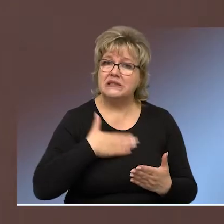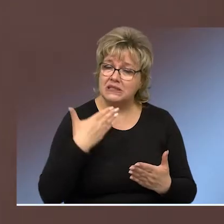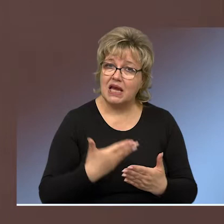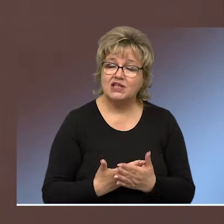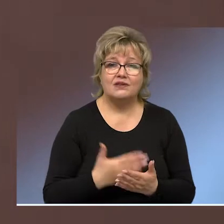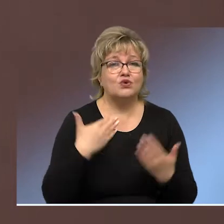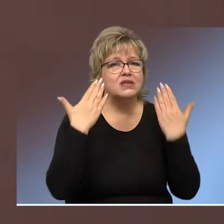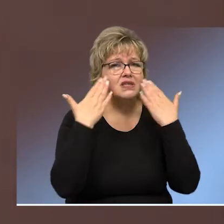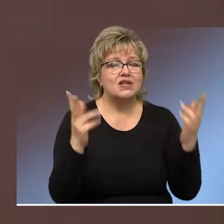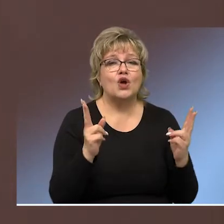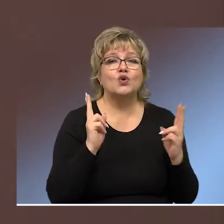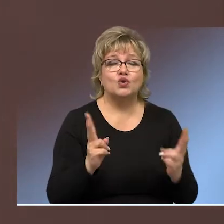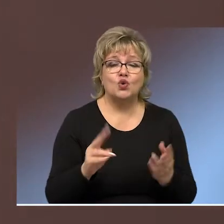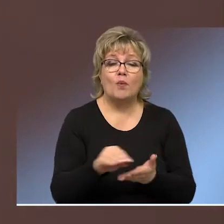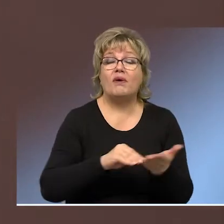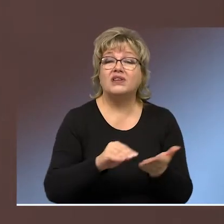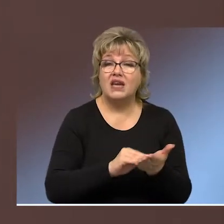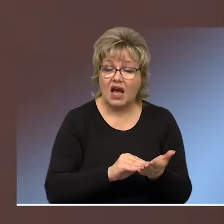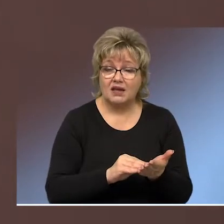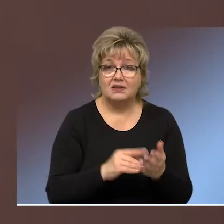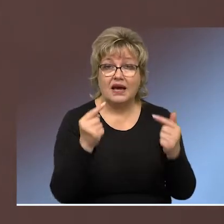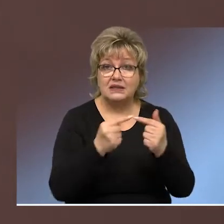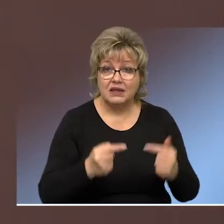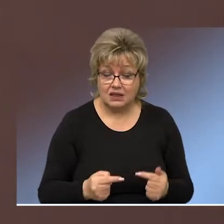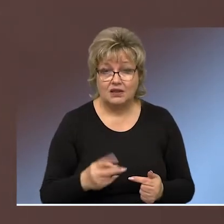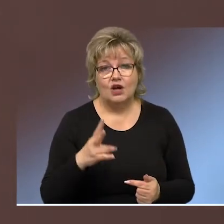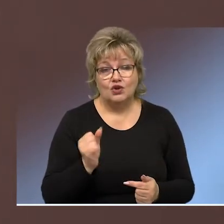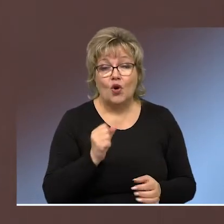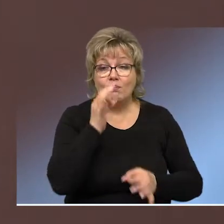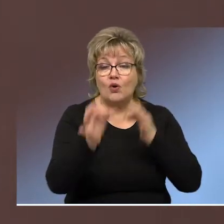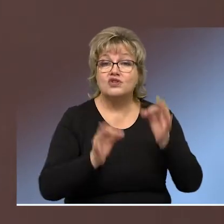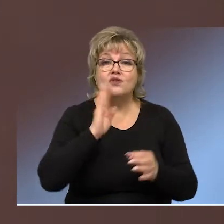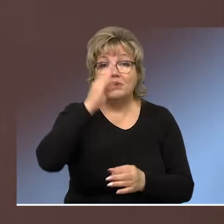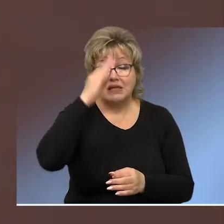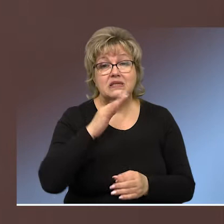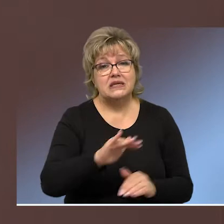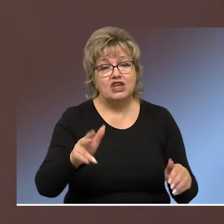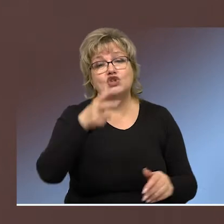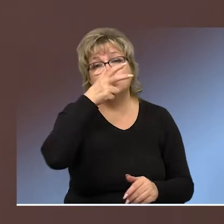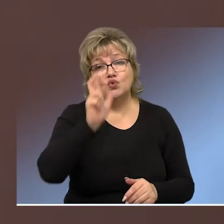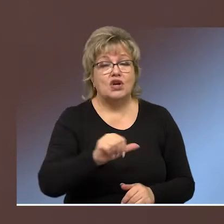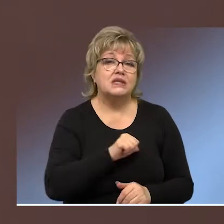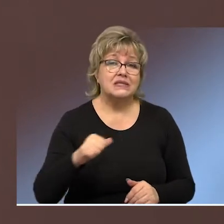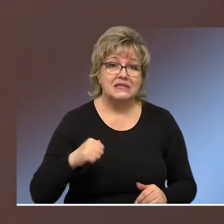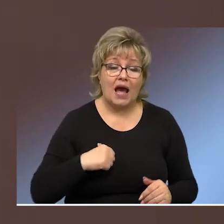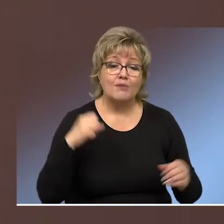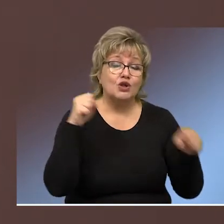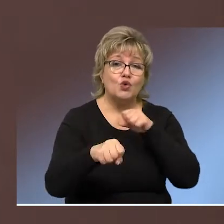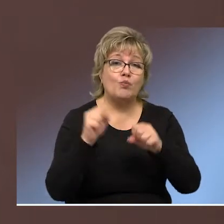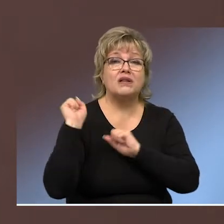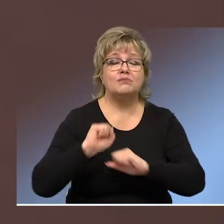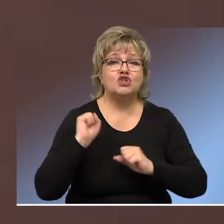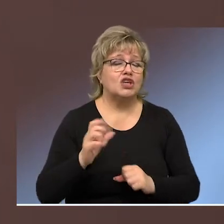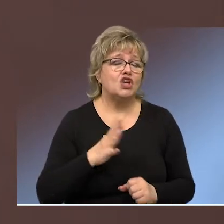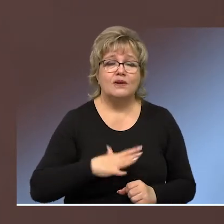Ну, я не знаю, сколько конкретно повторяет то, что я делаю, но по отзывам родителей дети скучают, сами лупят